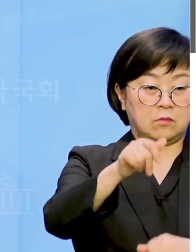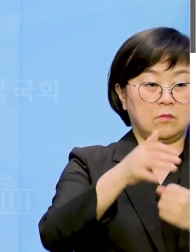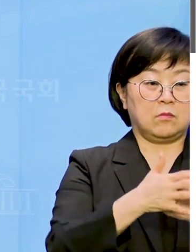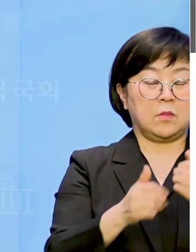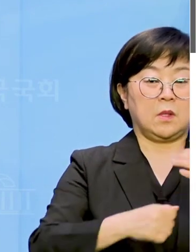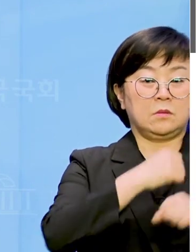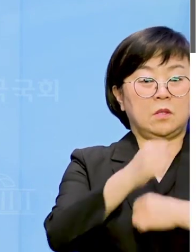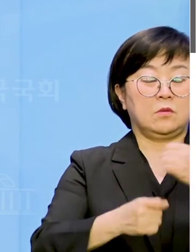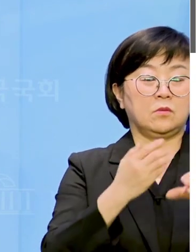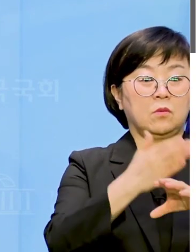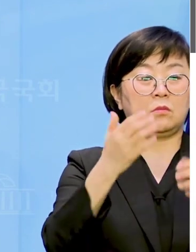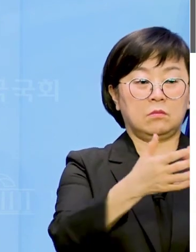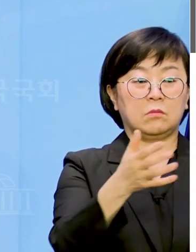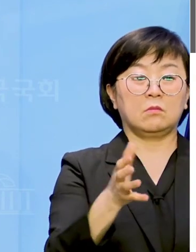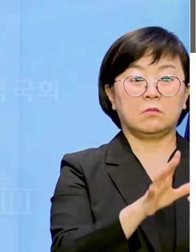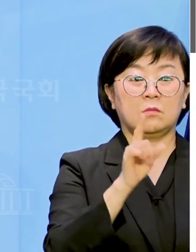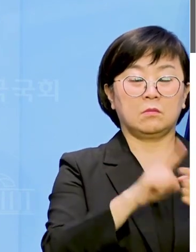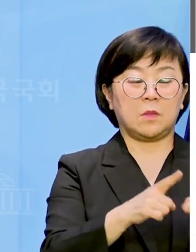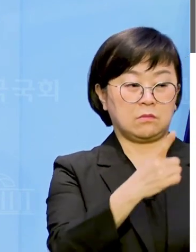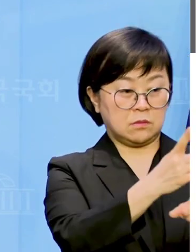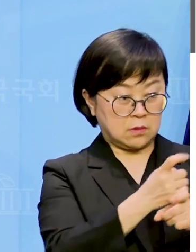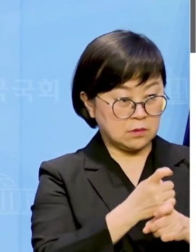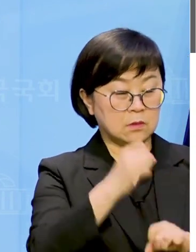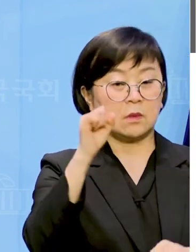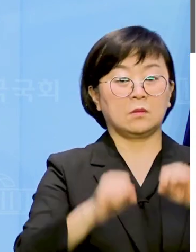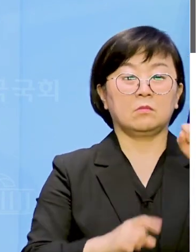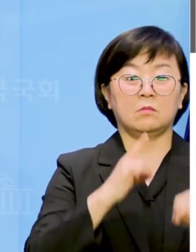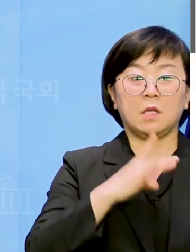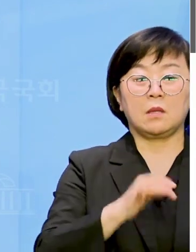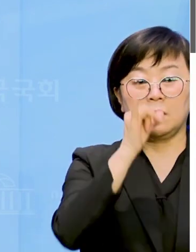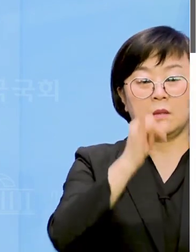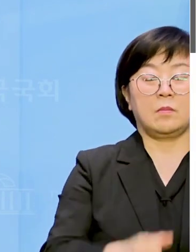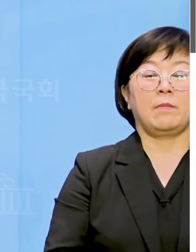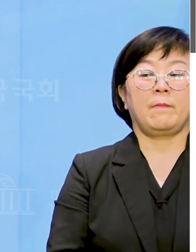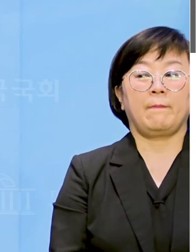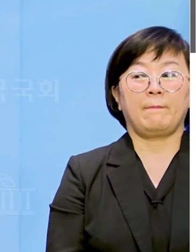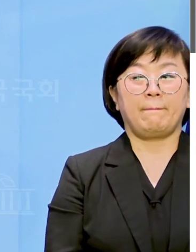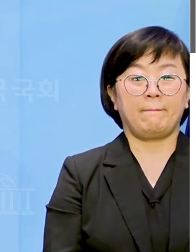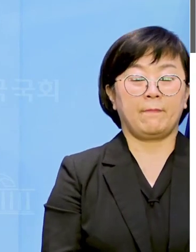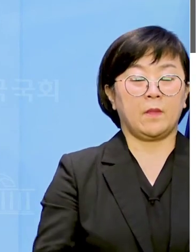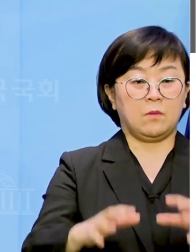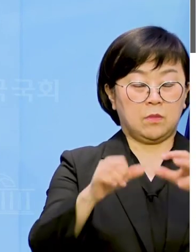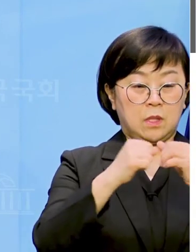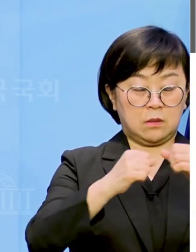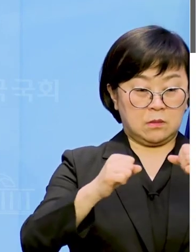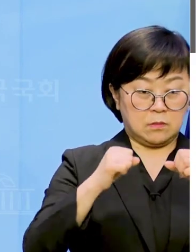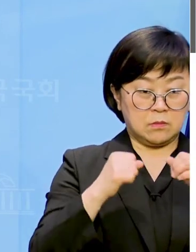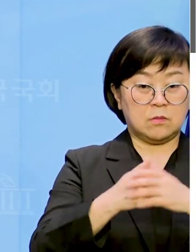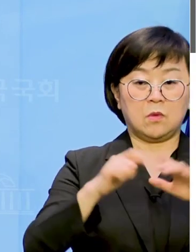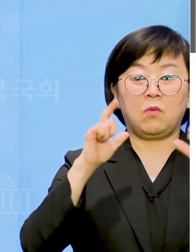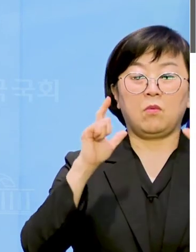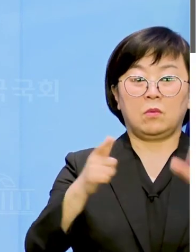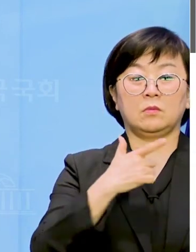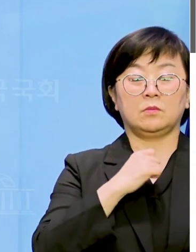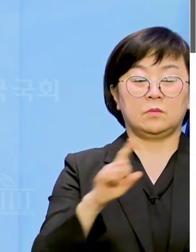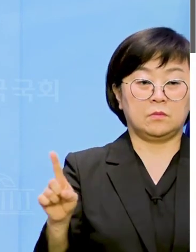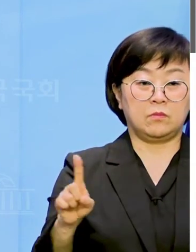자유통일당에 대해 적대적인 행위만 하고 있습니다. 국민의힘에 경고합니다.